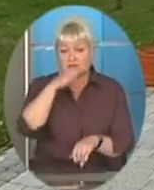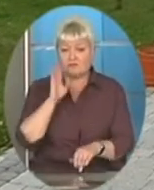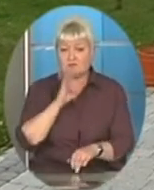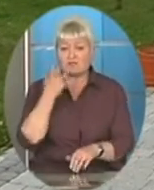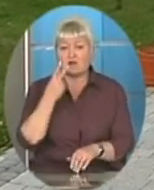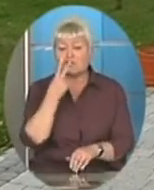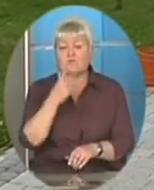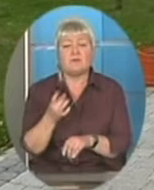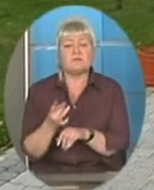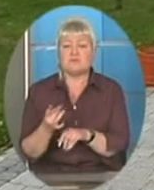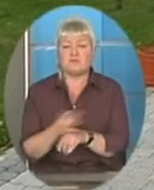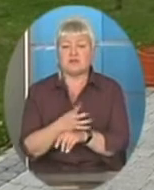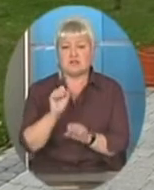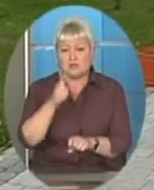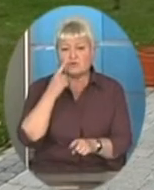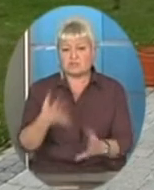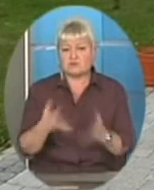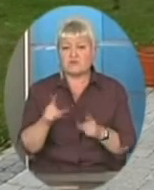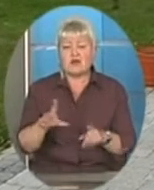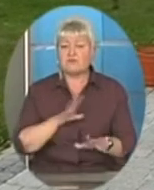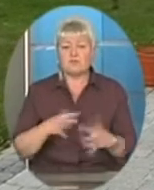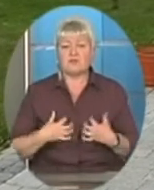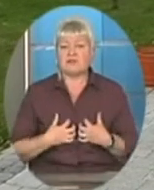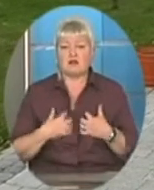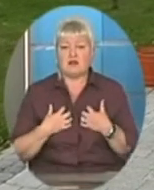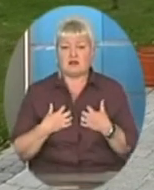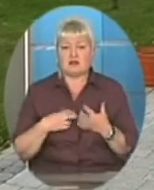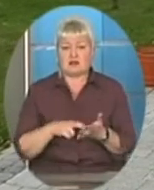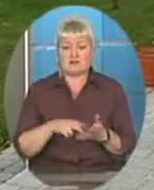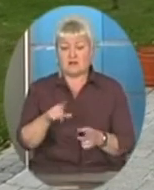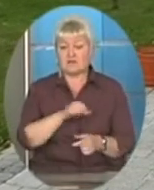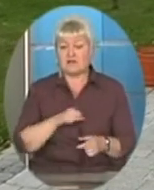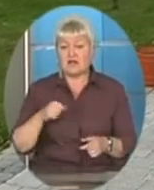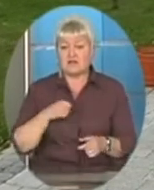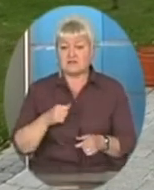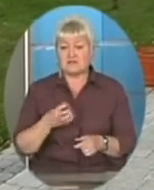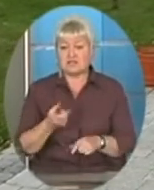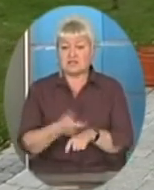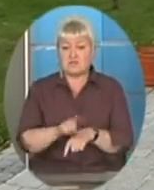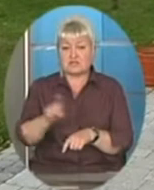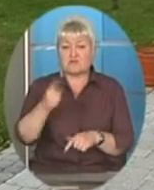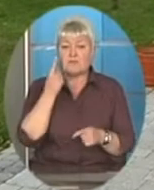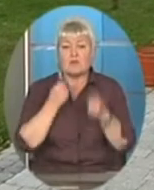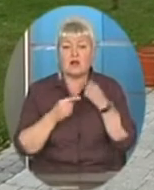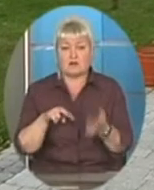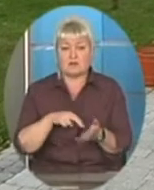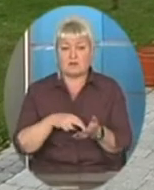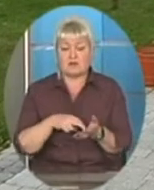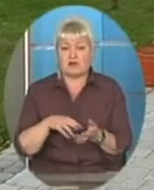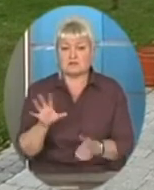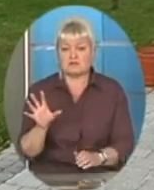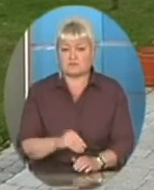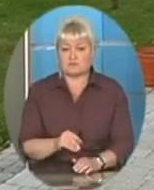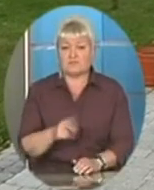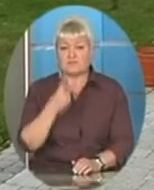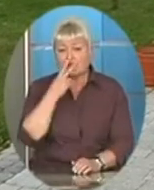вперше, то можете собі уявити, які вони були налякані, а ми, напевно, ще більше. Тому що вони плакали, боялися всього. І видно,